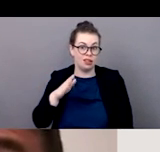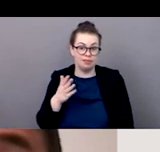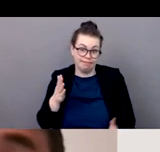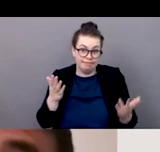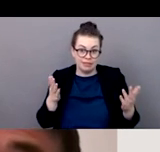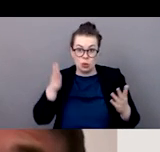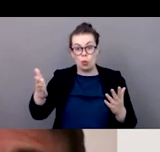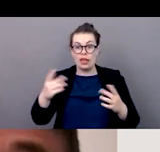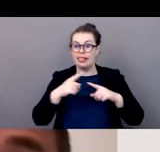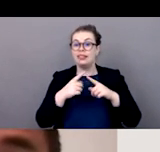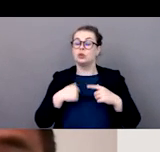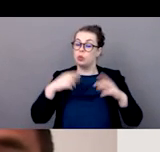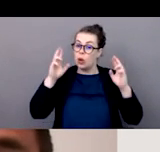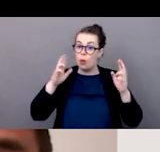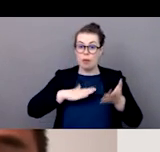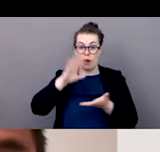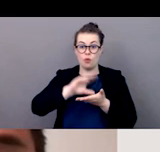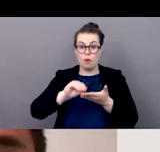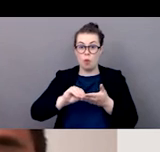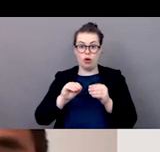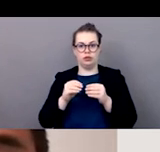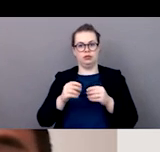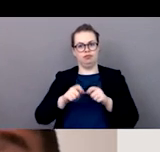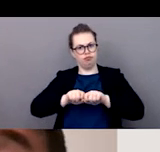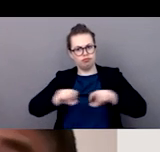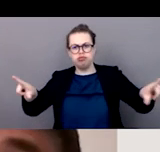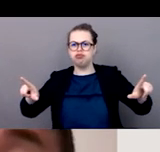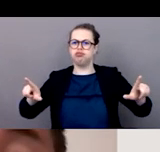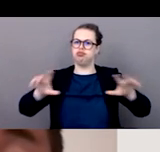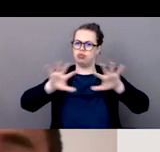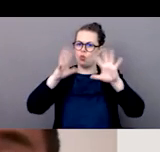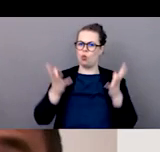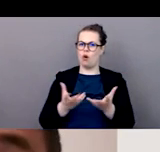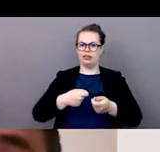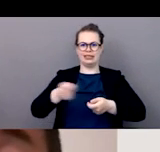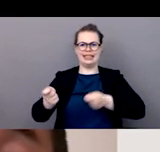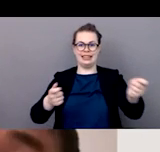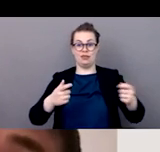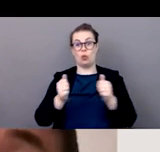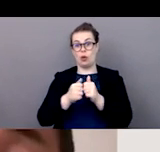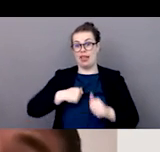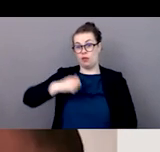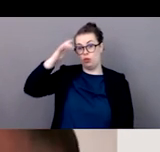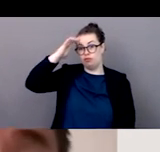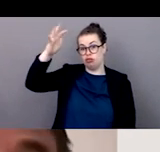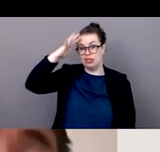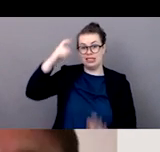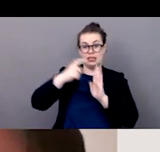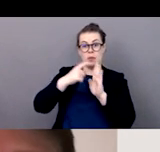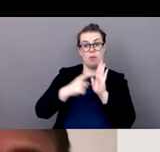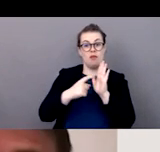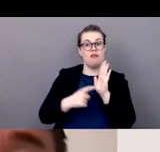'individus et disséminer tout ceci ces informations aussi bien que promouvoir aussi des directives pour